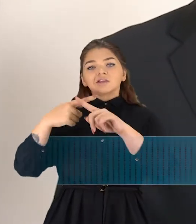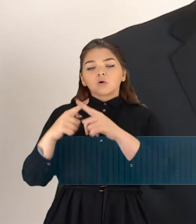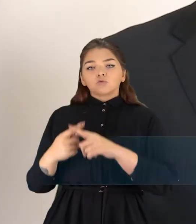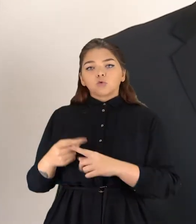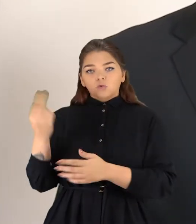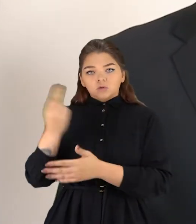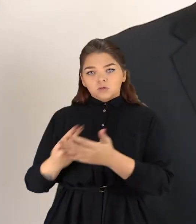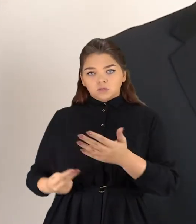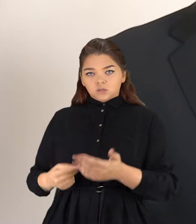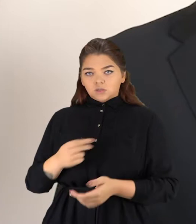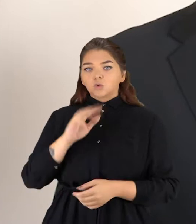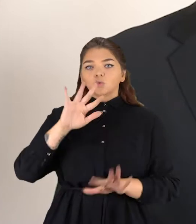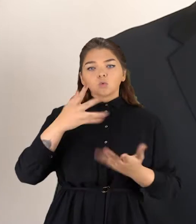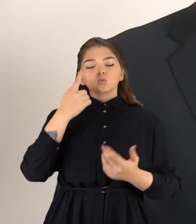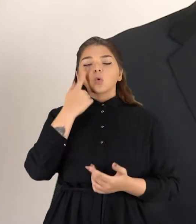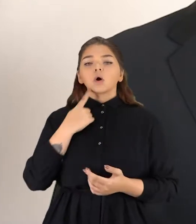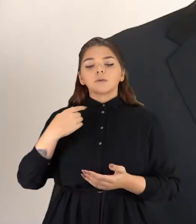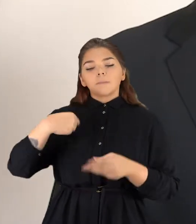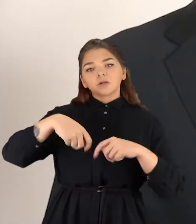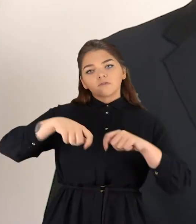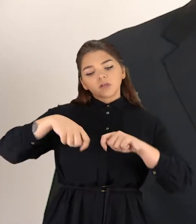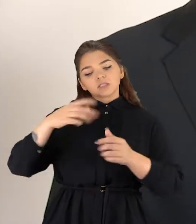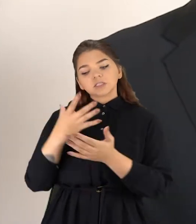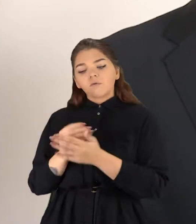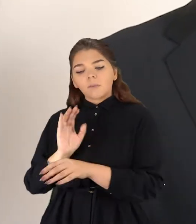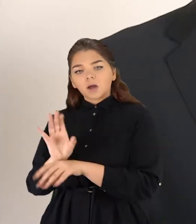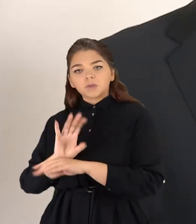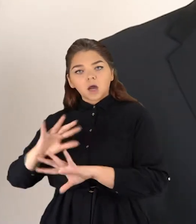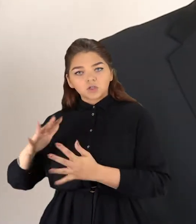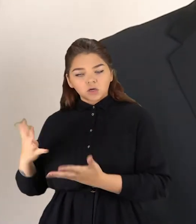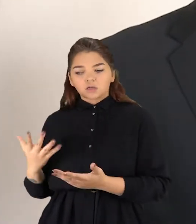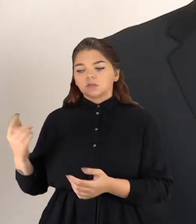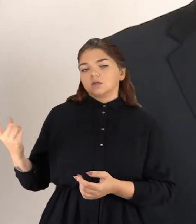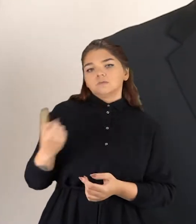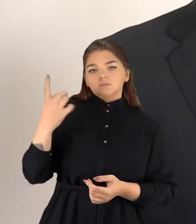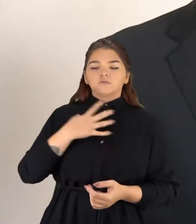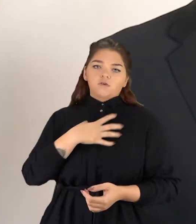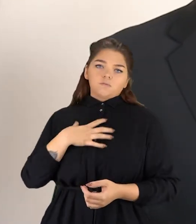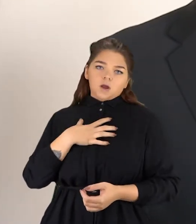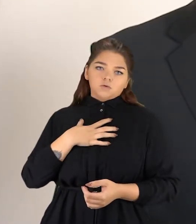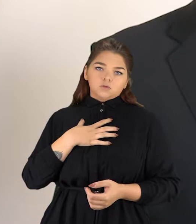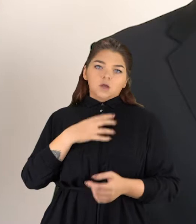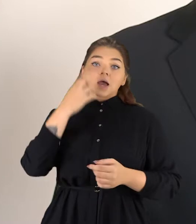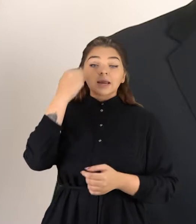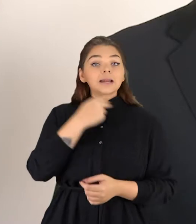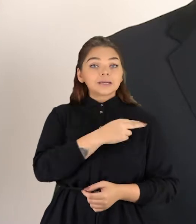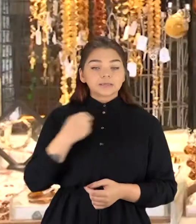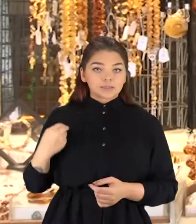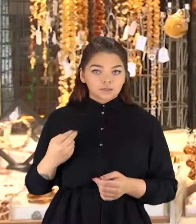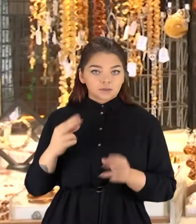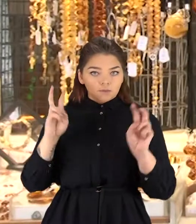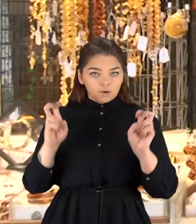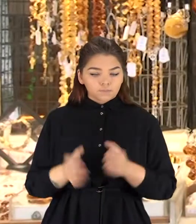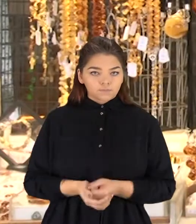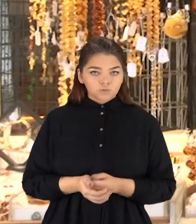dalyvauti ir prekėjauti su savo pagamintais gaminiais šią tematiką, religinę tematiką.